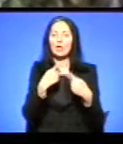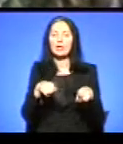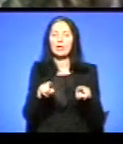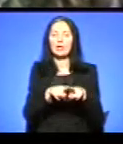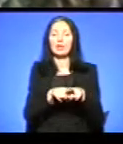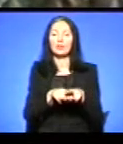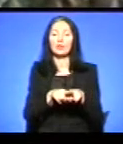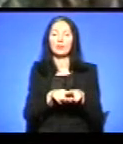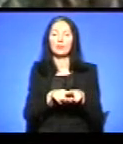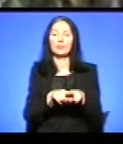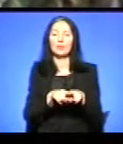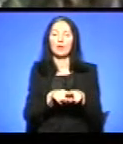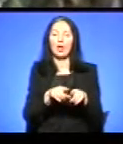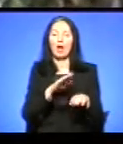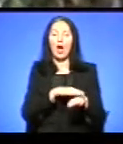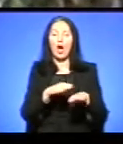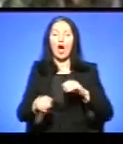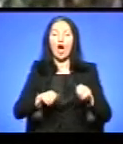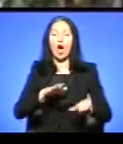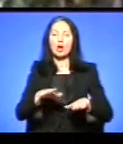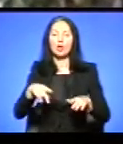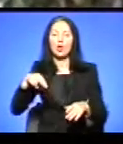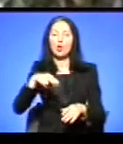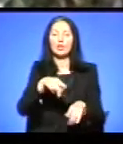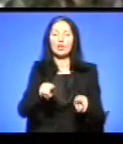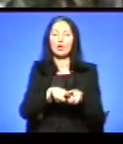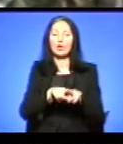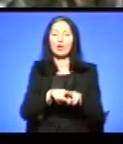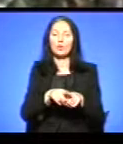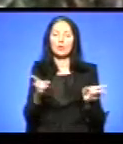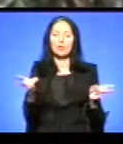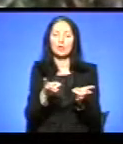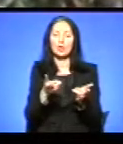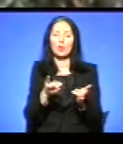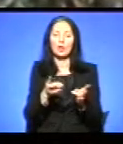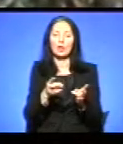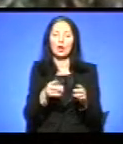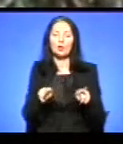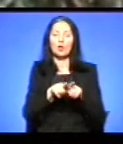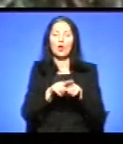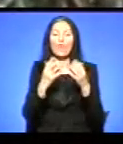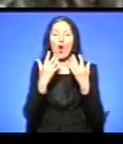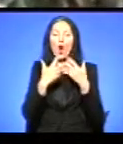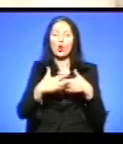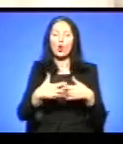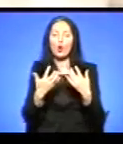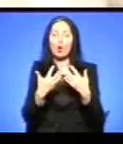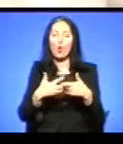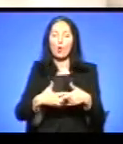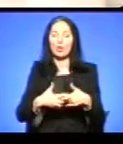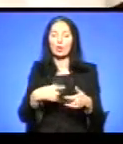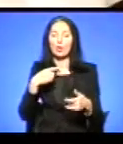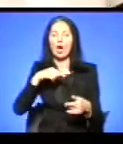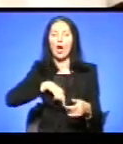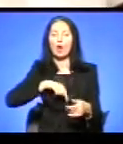уривчастими, рухи робити треба такі різкі, так як роботи, можна сказати». «Роль моя